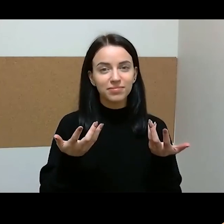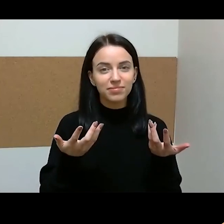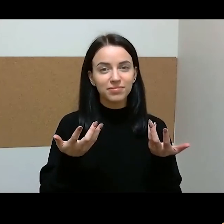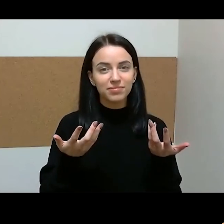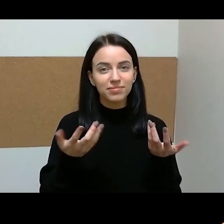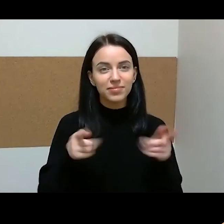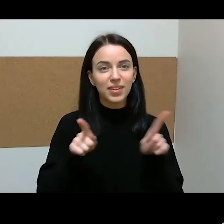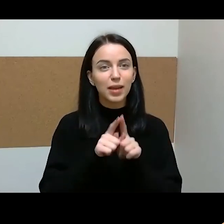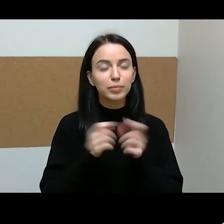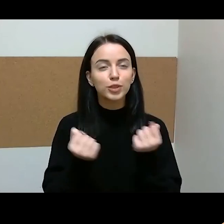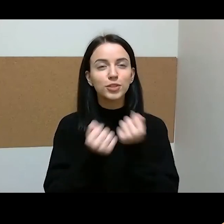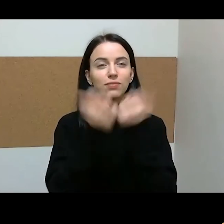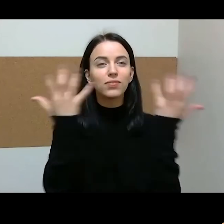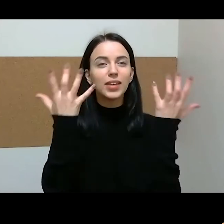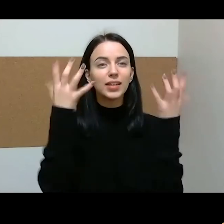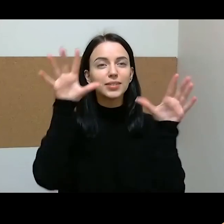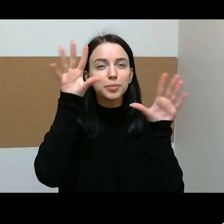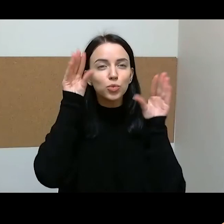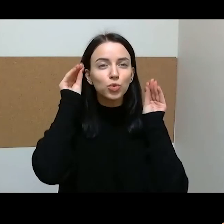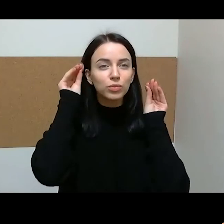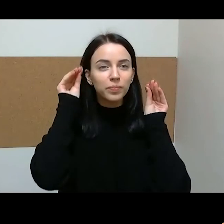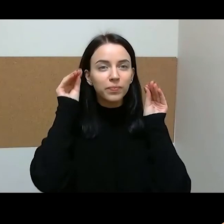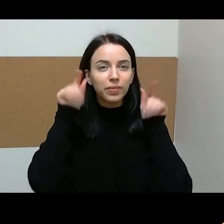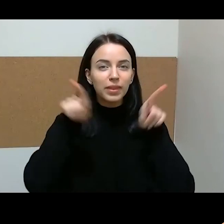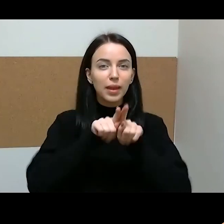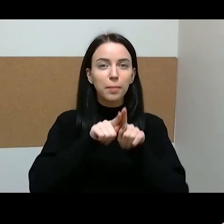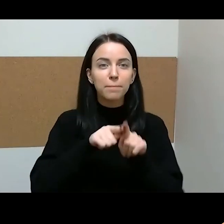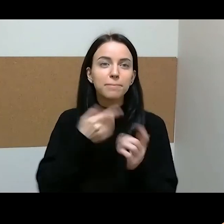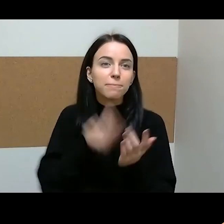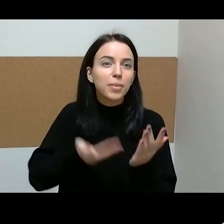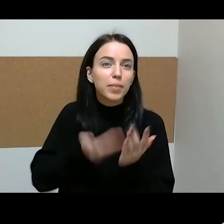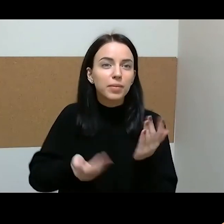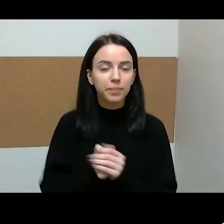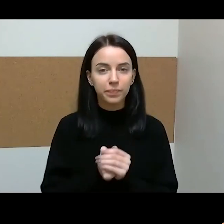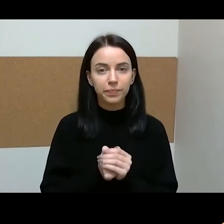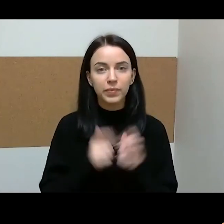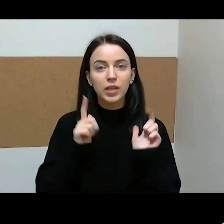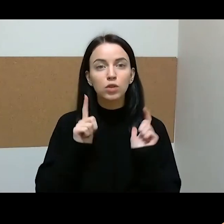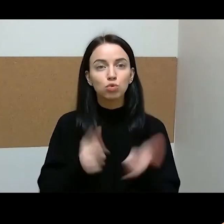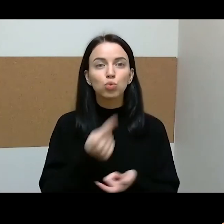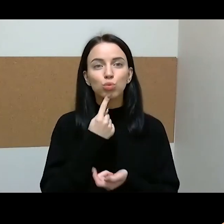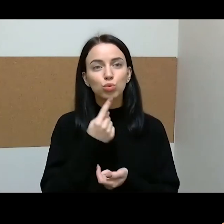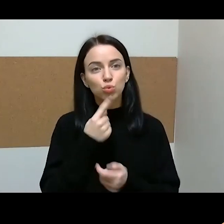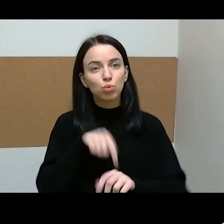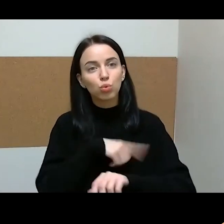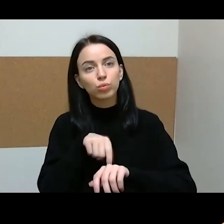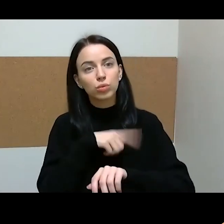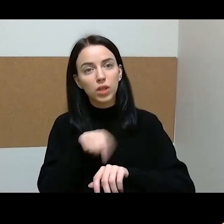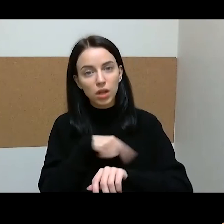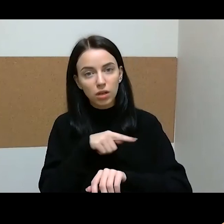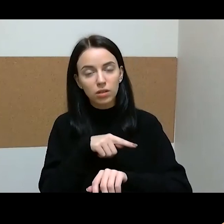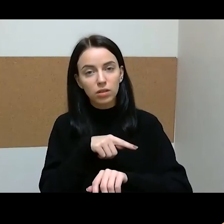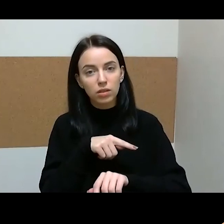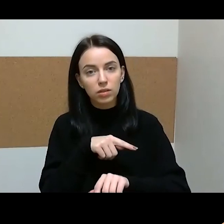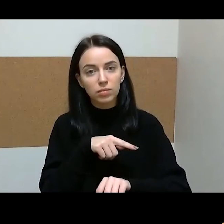ir kažkokį tai bent patarimą. Aš galvoju, dabar tikrai toks sudėtingas metas, ypatingai tiems,